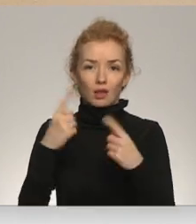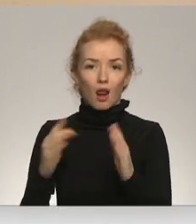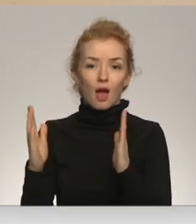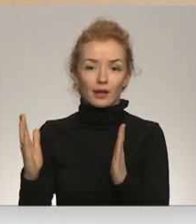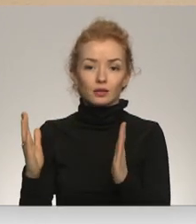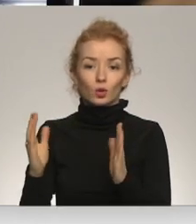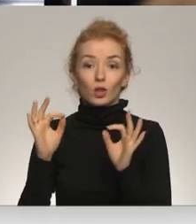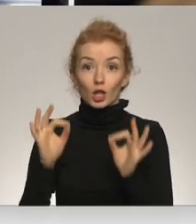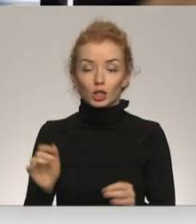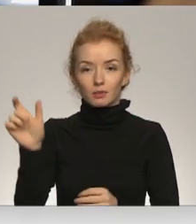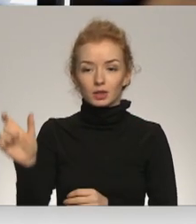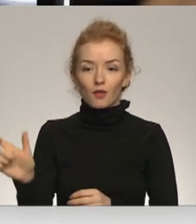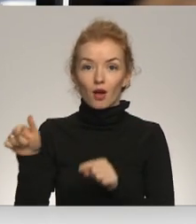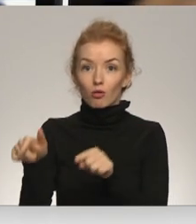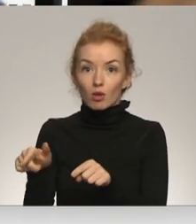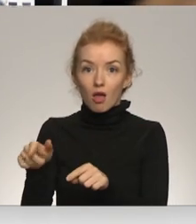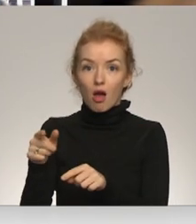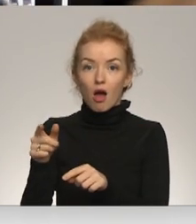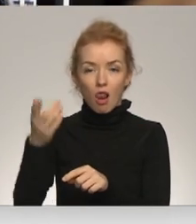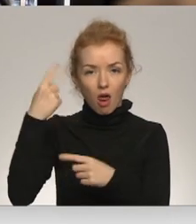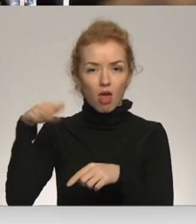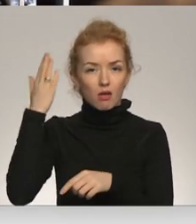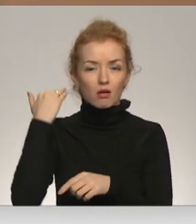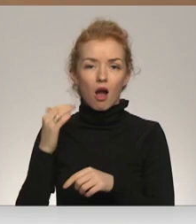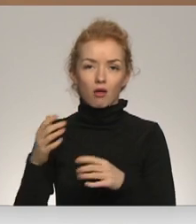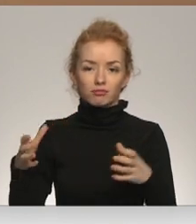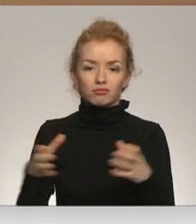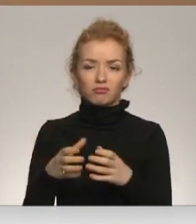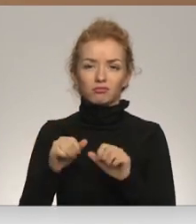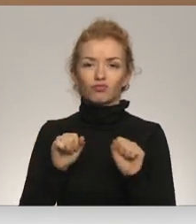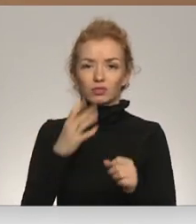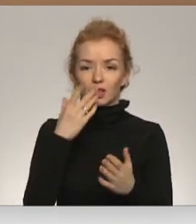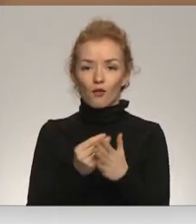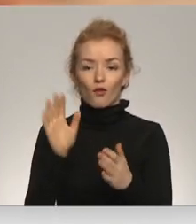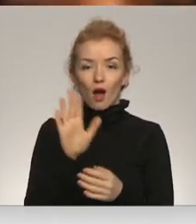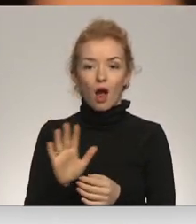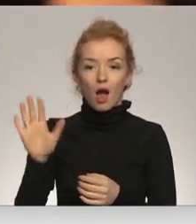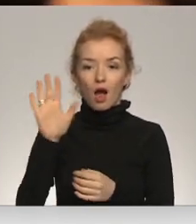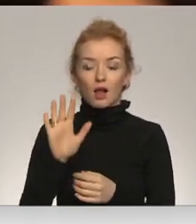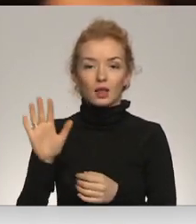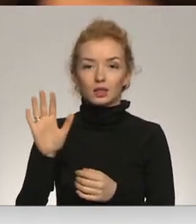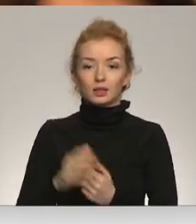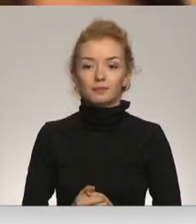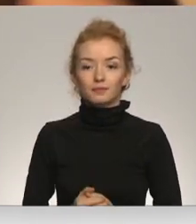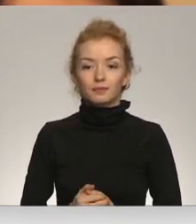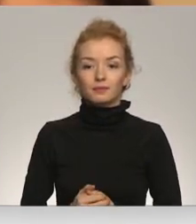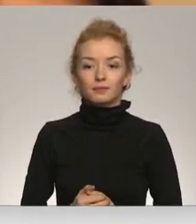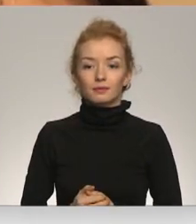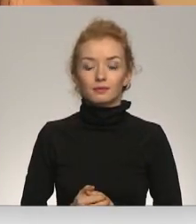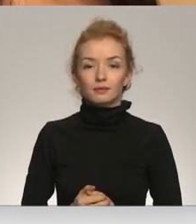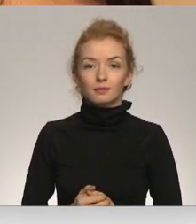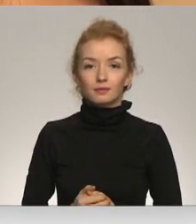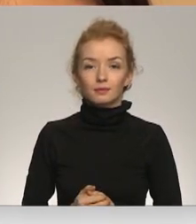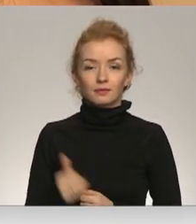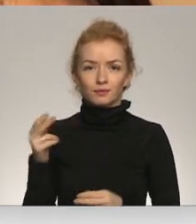cilvēki satuvinājās un aizstāvēja savu vārstu. Cetru teicu? Nē, nē. Pārstīs redz, ko tei? Skotā neko ir osvērējās. Nekot